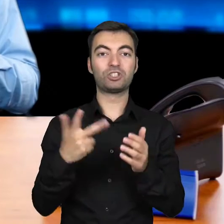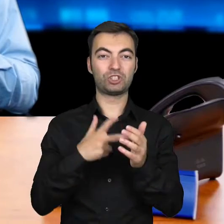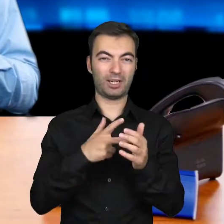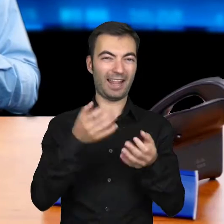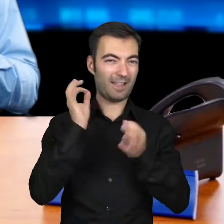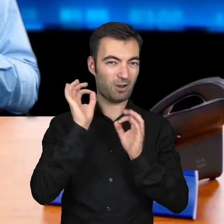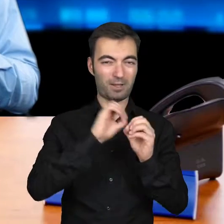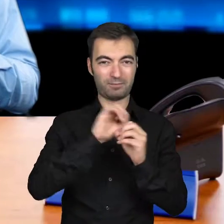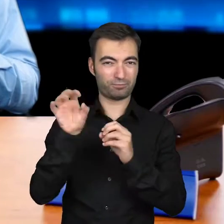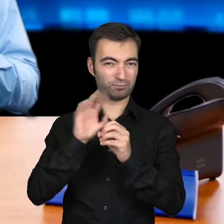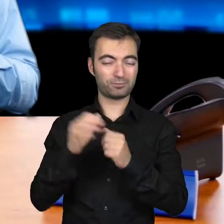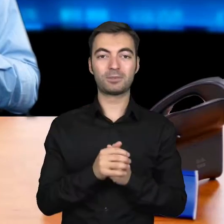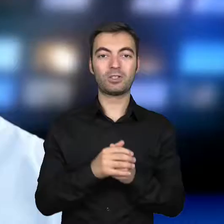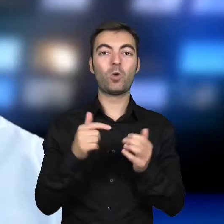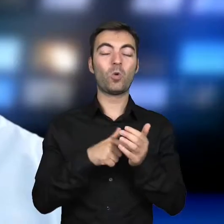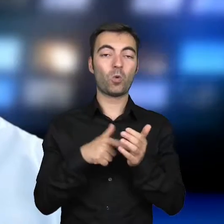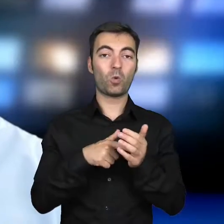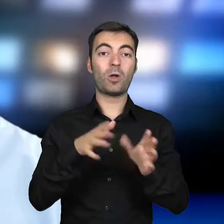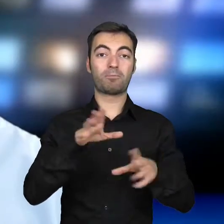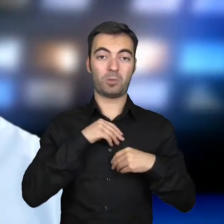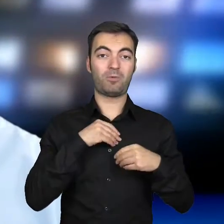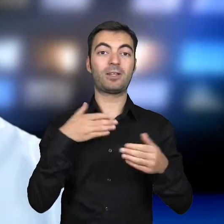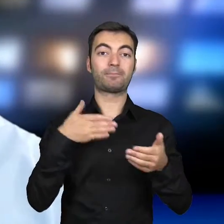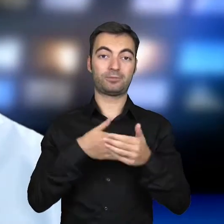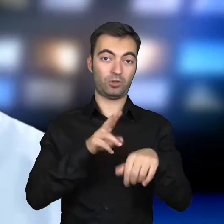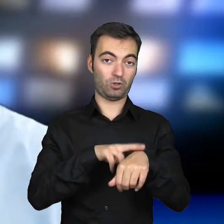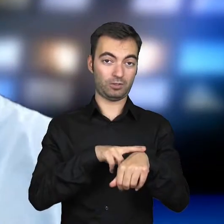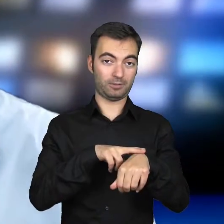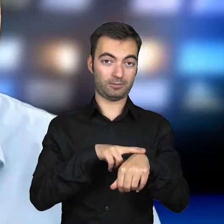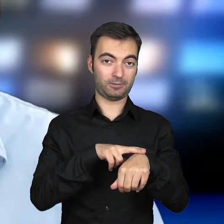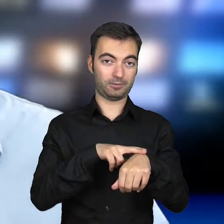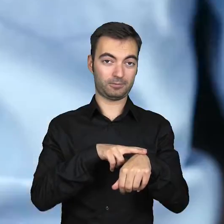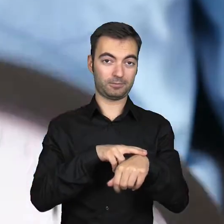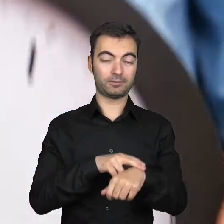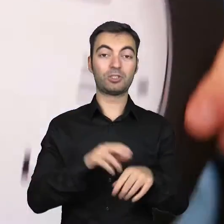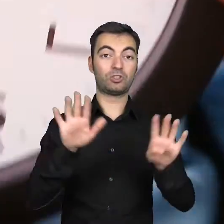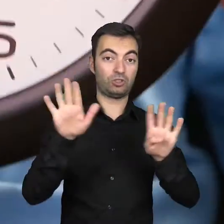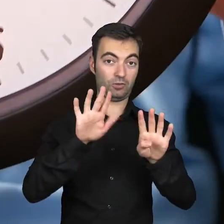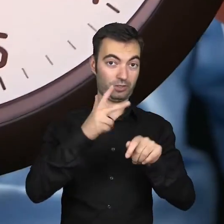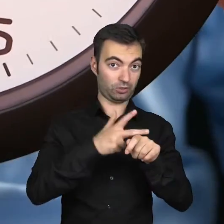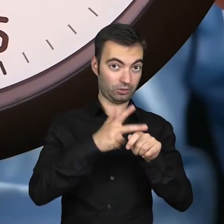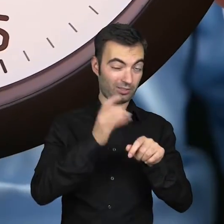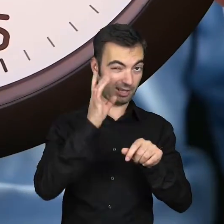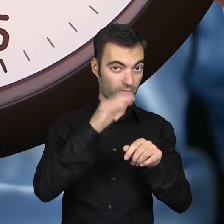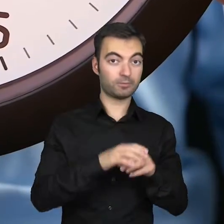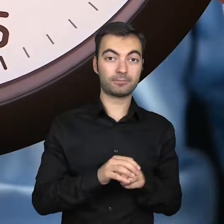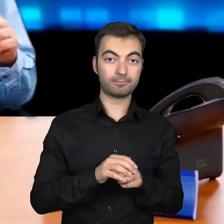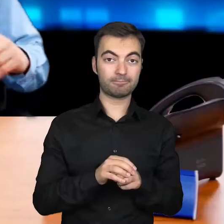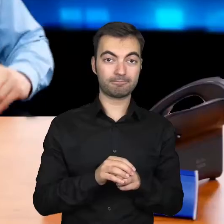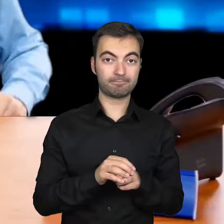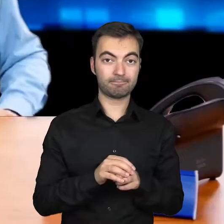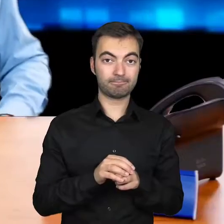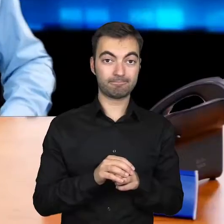są przekazywane informacje pomiędzy bankami. I są one przyjmowane do godziny 9.30,